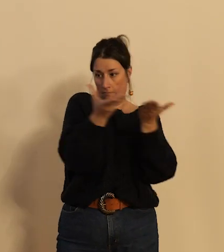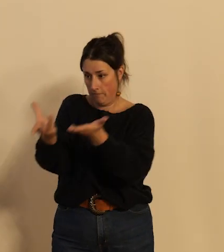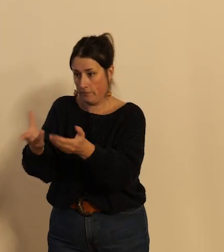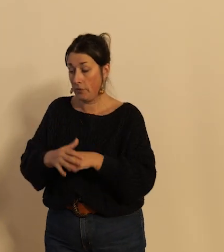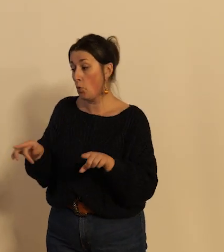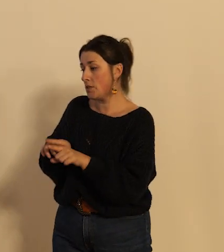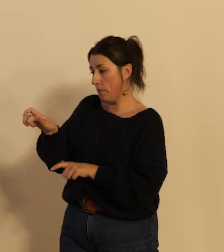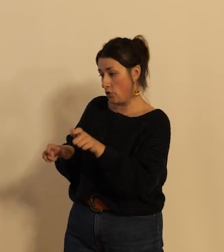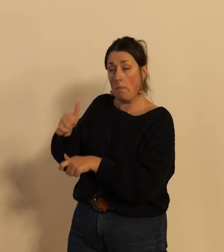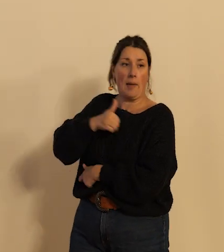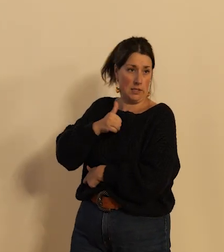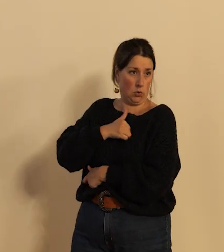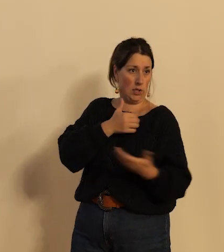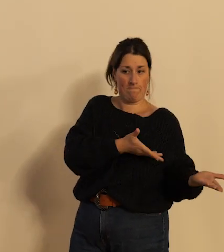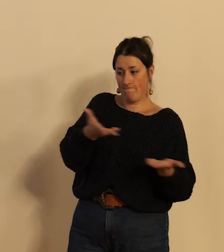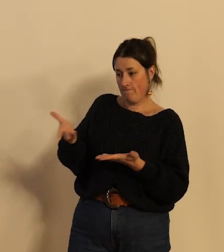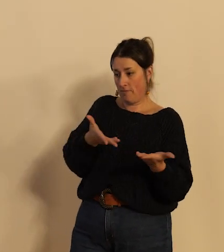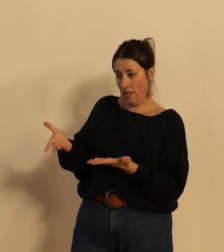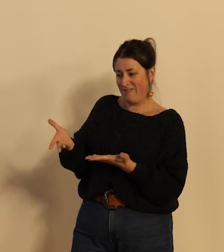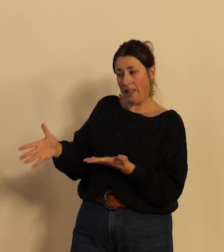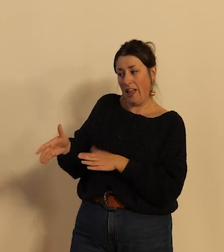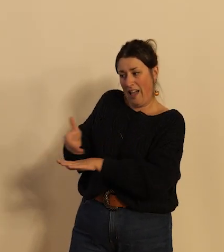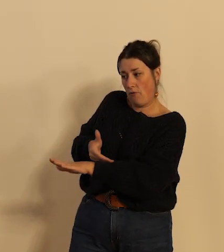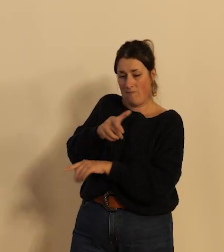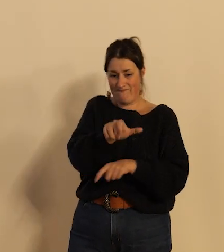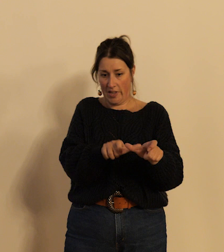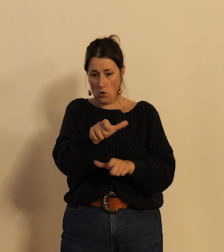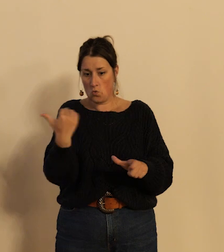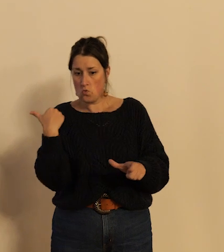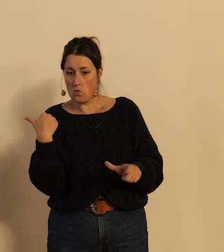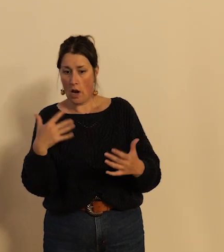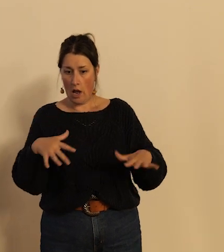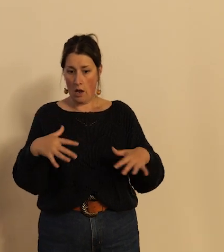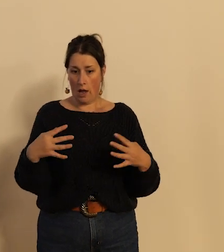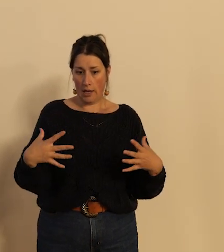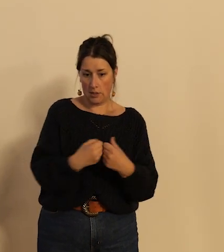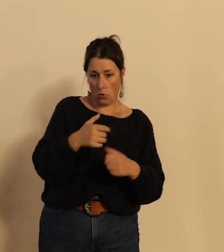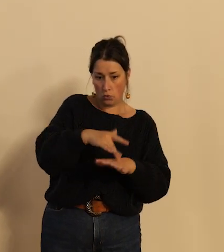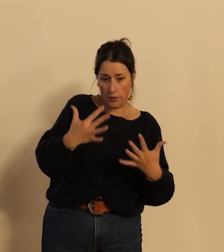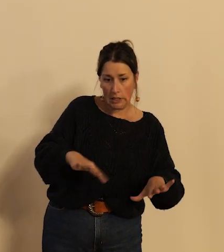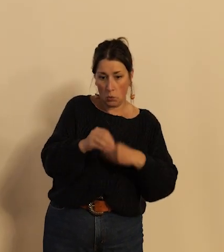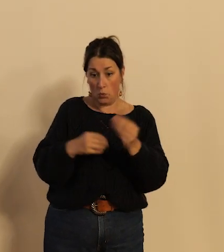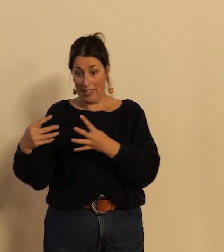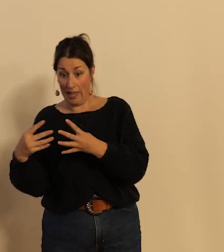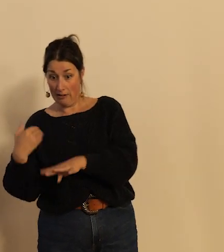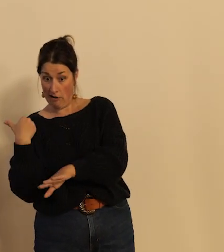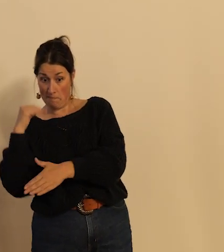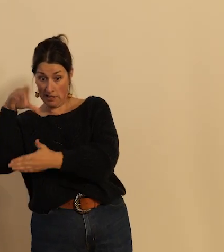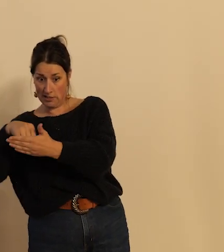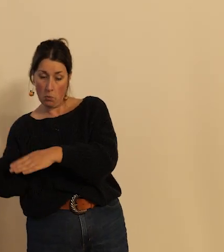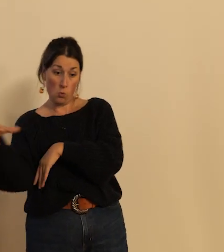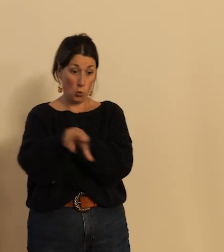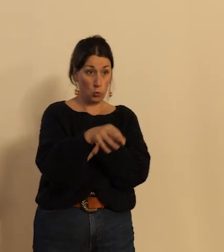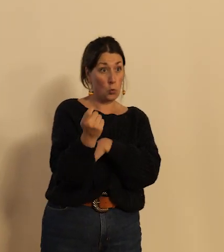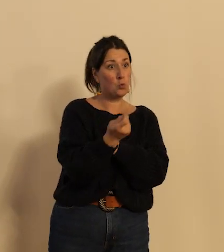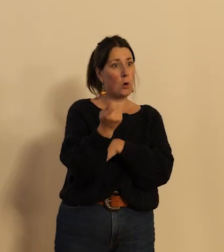faite aux particuliers mais tout d'abord aux sinistrés dans un premier temps aux rapatriés et enfin s'il reste des pneus aux personnes qui